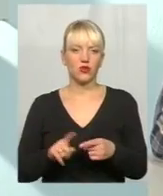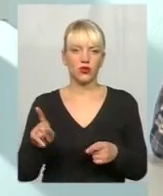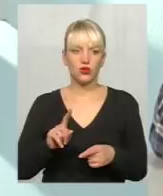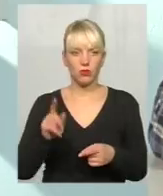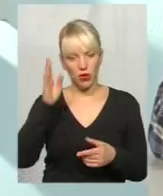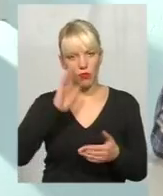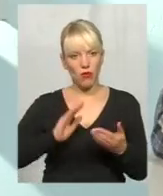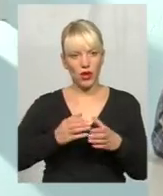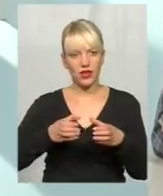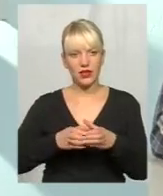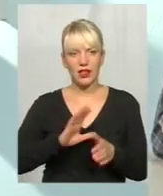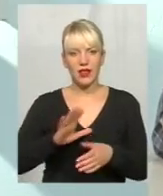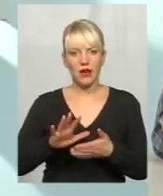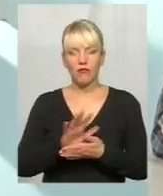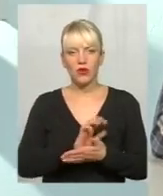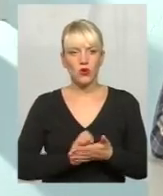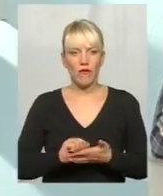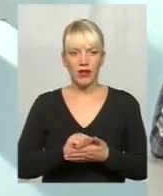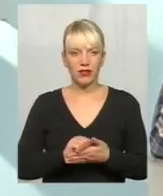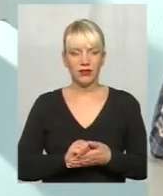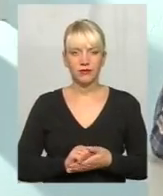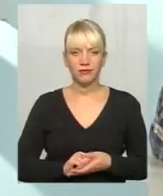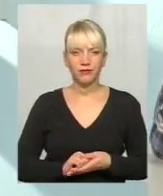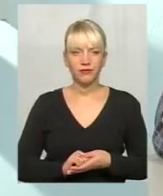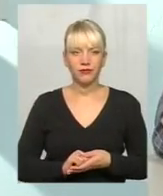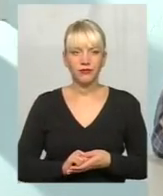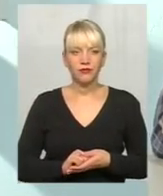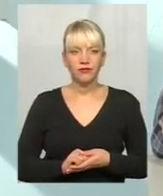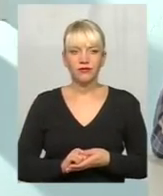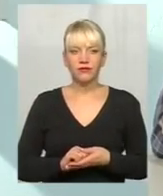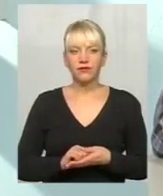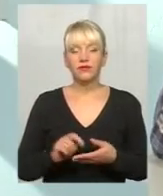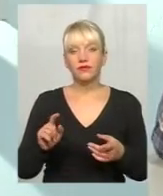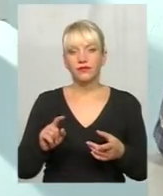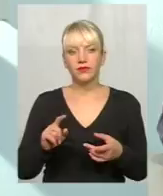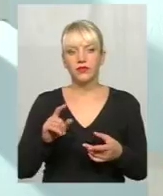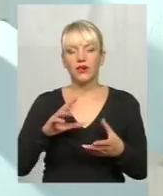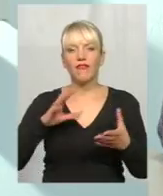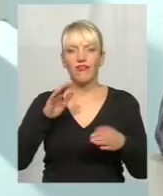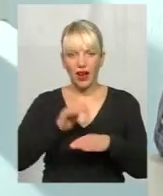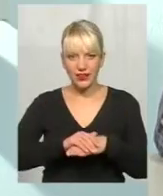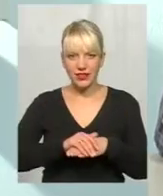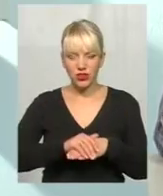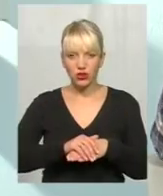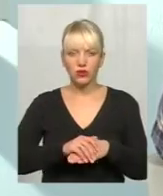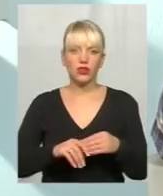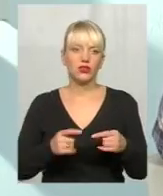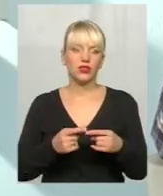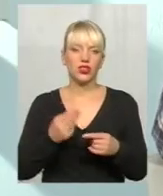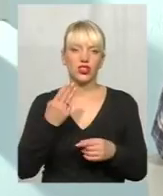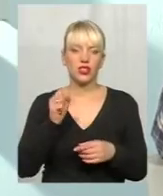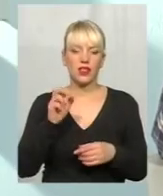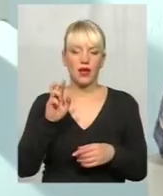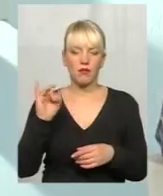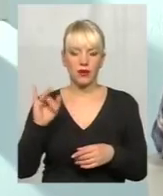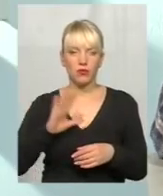не був в тягарем, можливо. Ну, або ще якісь позиції. Тобто, фактично, штаби були